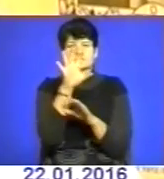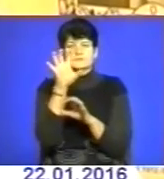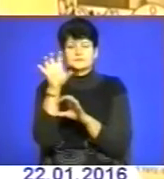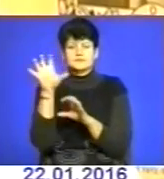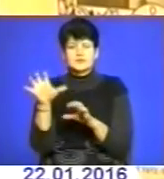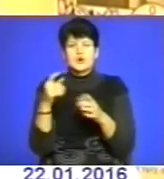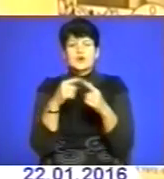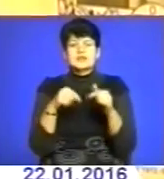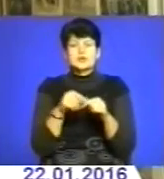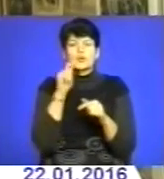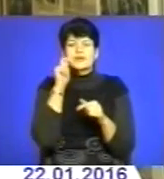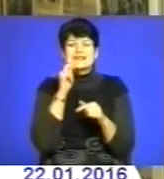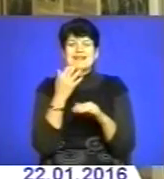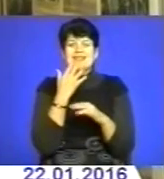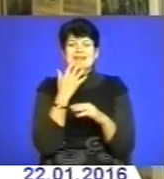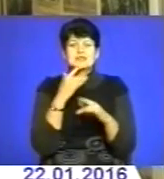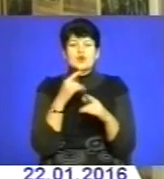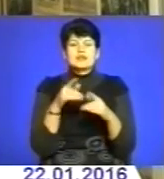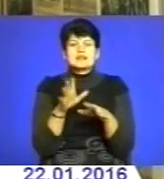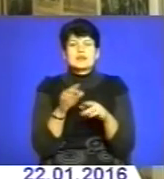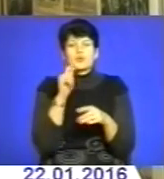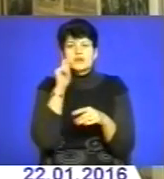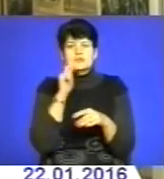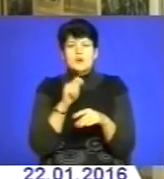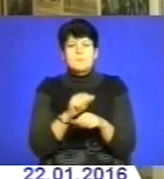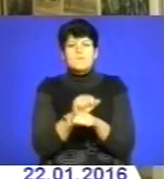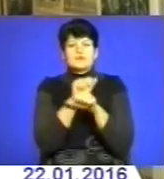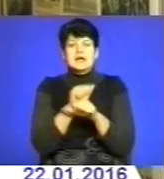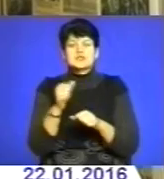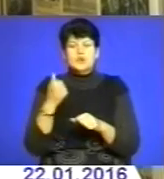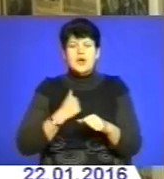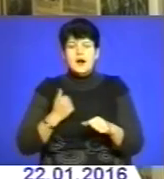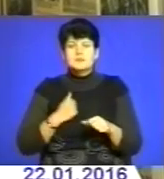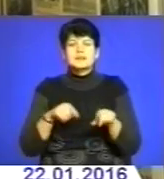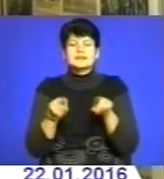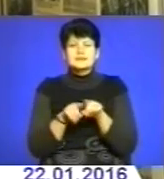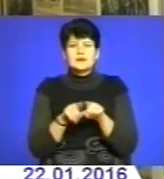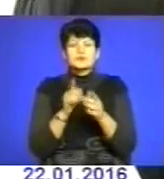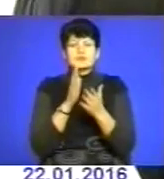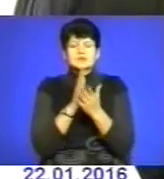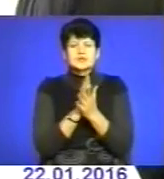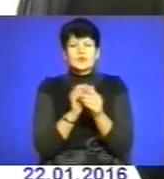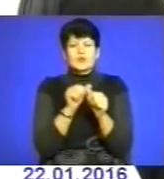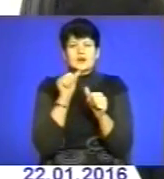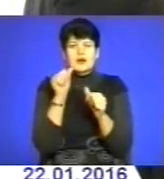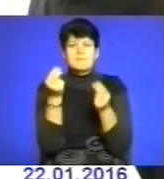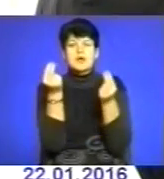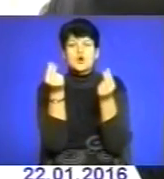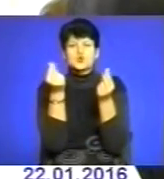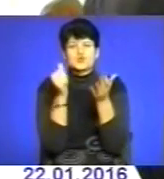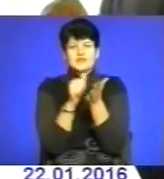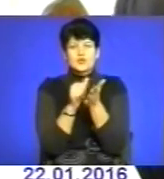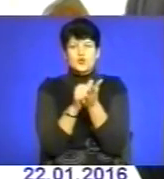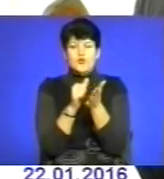українських націоналістів та української повстанської армії. Окремо її уваги заслуговують повстанські бофони, тобто грошові документи,